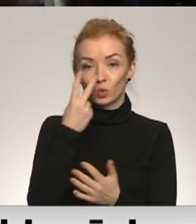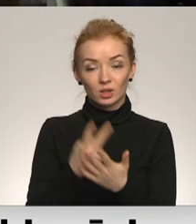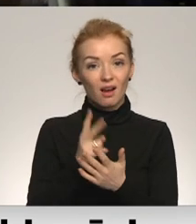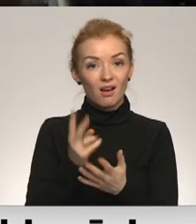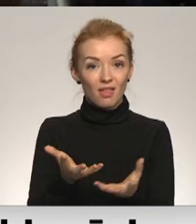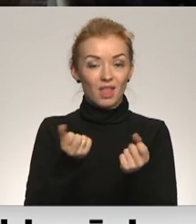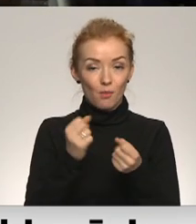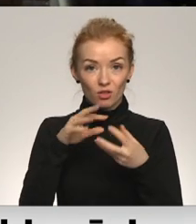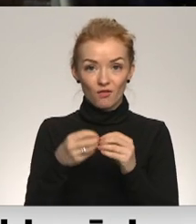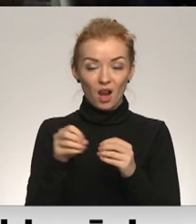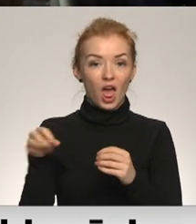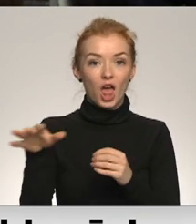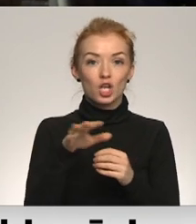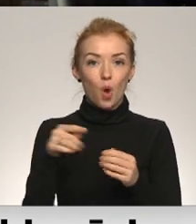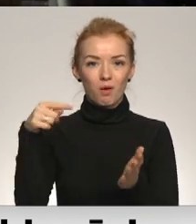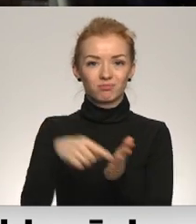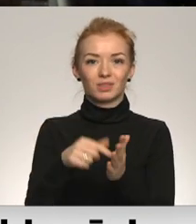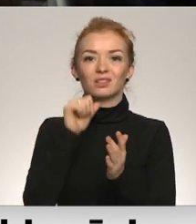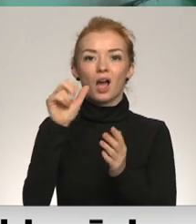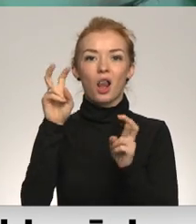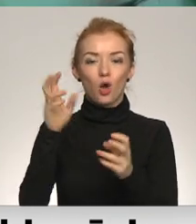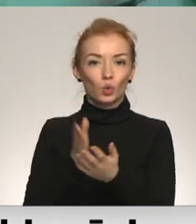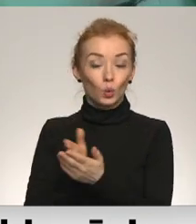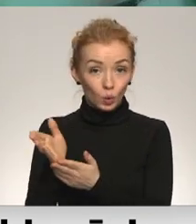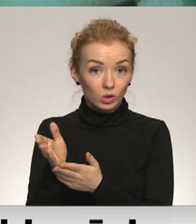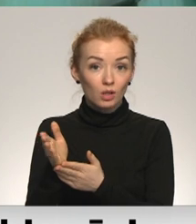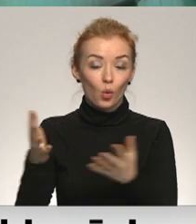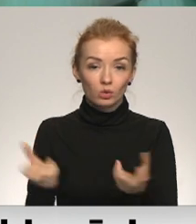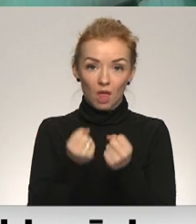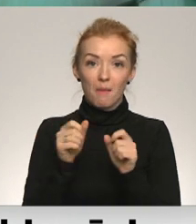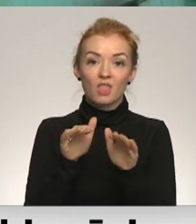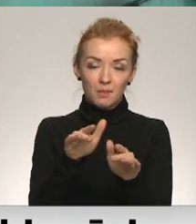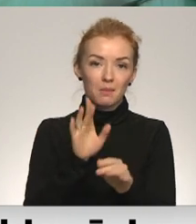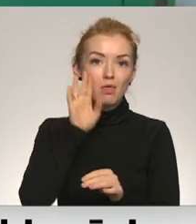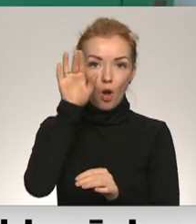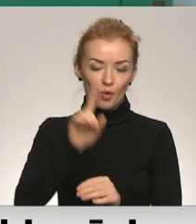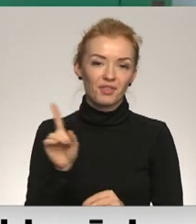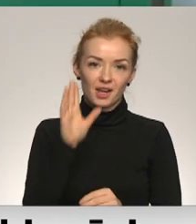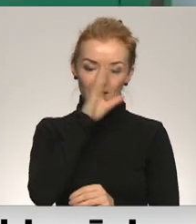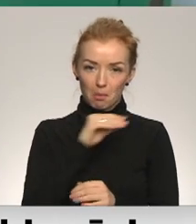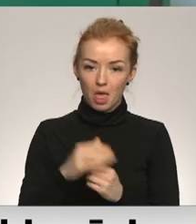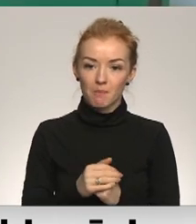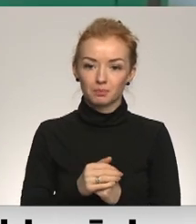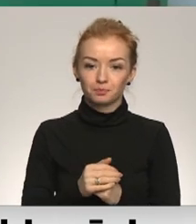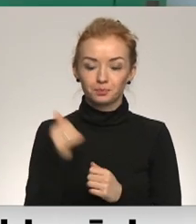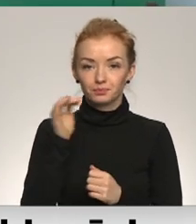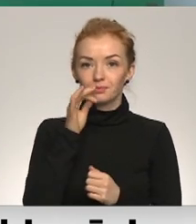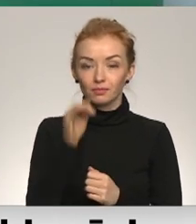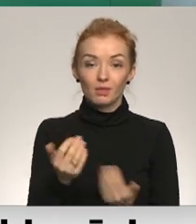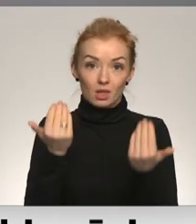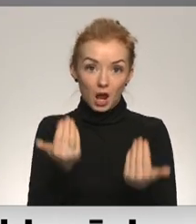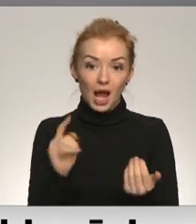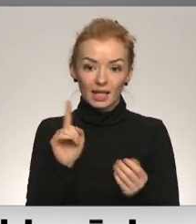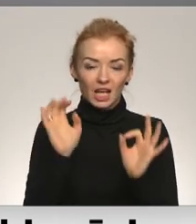ka ņemot vērā Eiropas nosprausto zaļo kursu, uzņēmējdarbībai šajā jomā ir nākotne. Ja grib ienākt, tad ir īstais